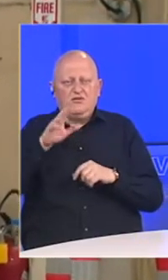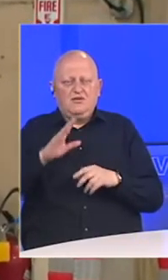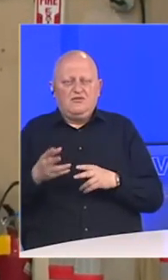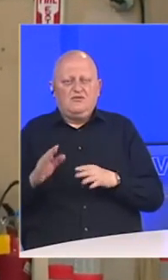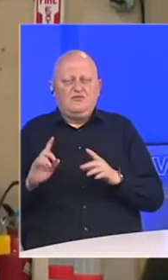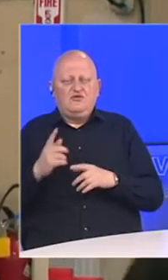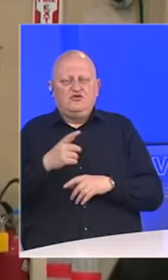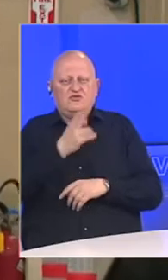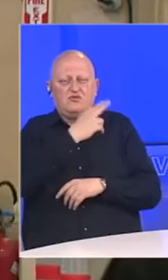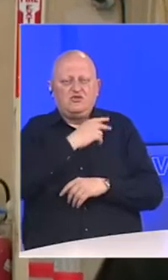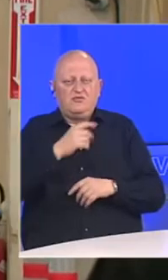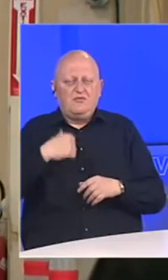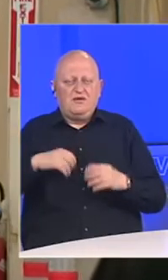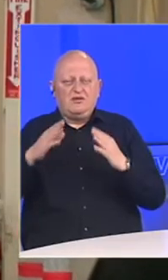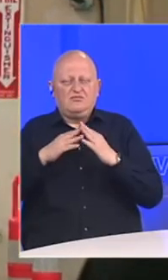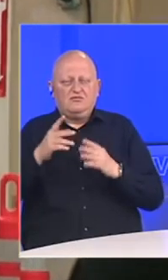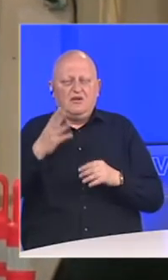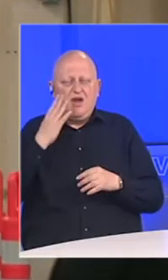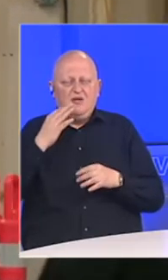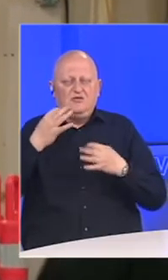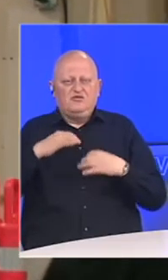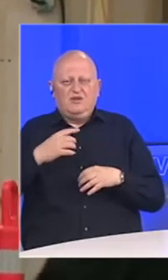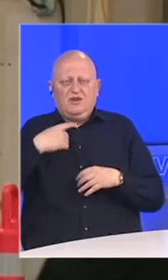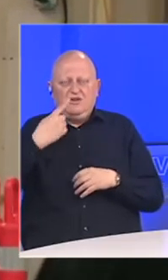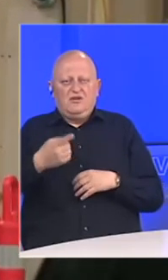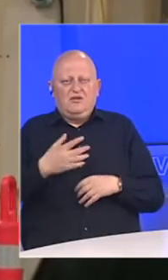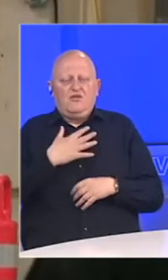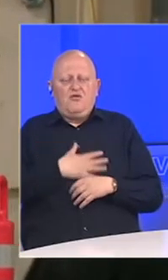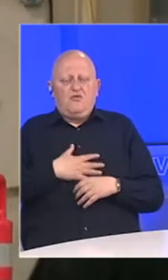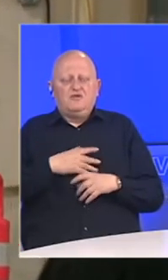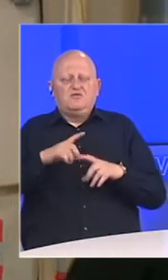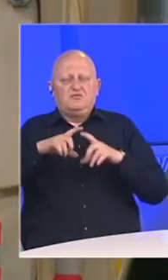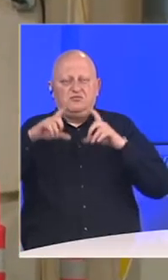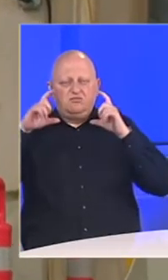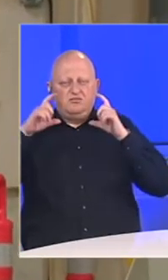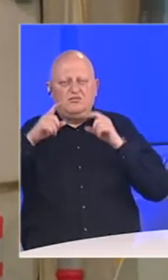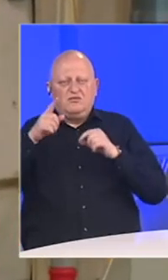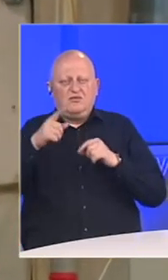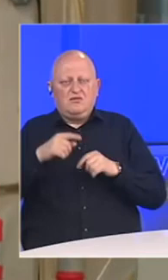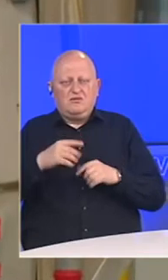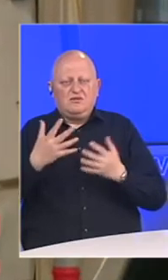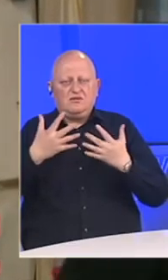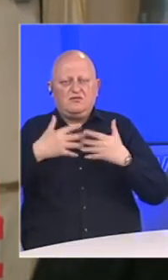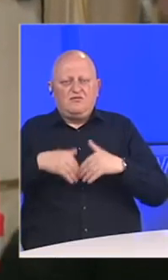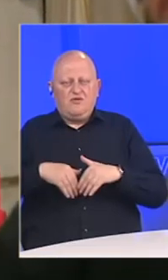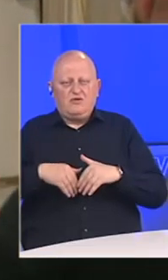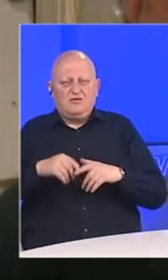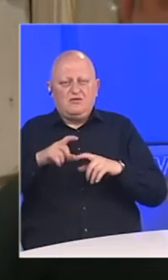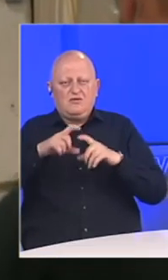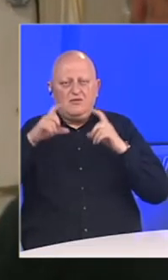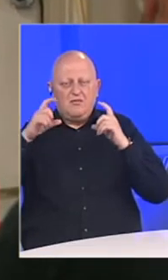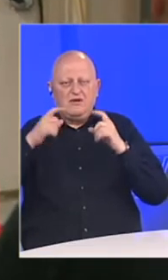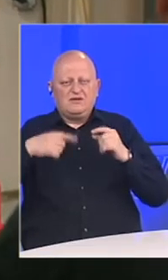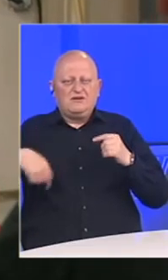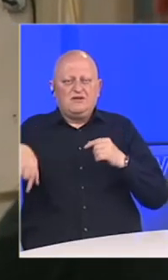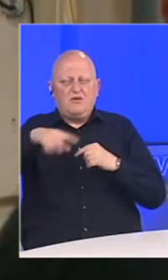osoblja bile kuće. Američki predsjednik je rekao da bi bio voljan staviti masku ako bi ovo bila tvornica sa maskastim